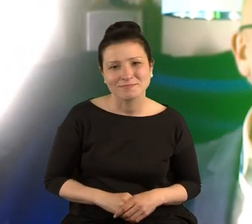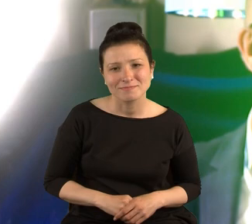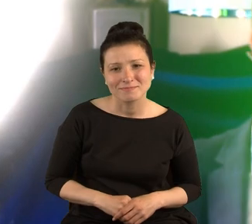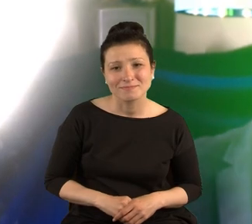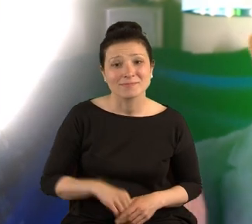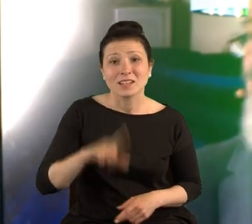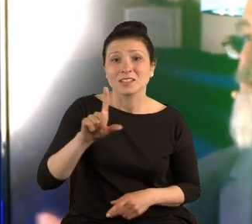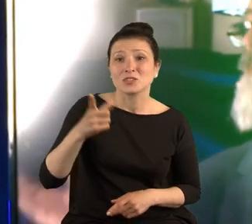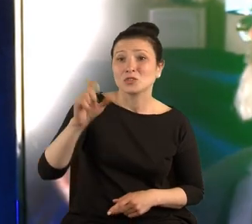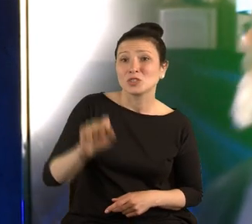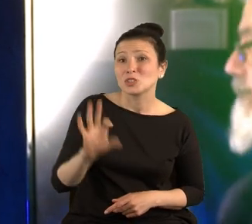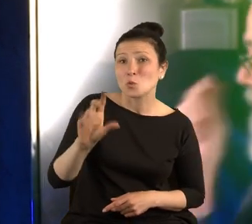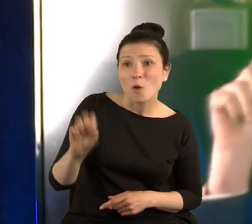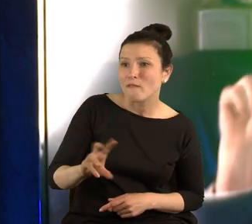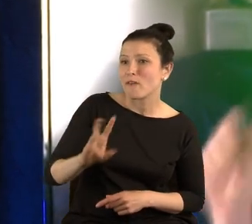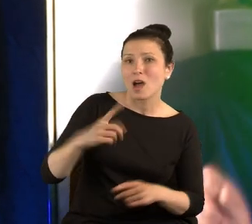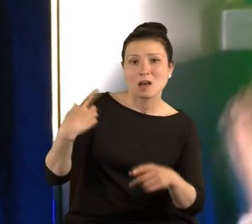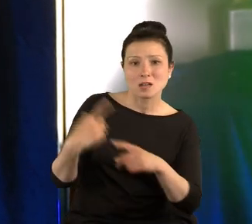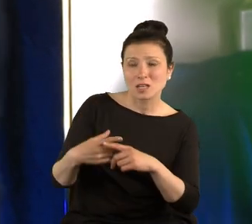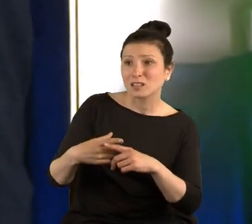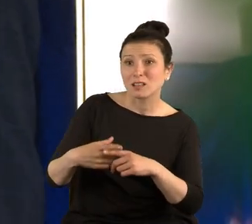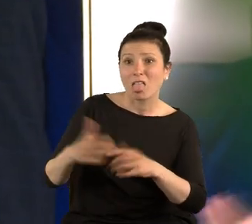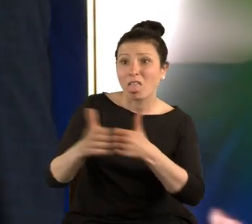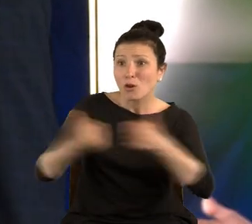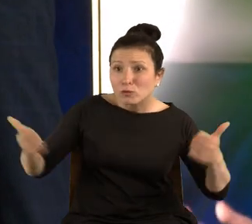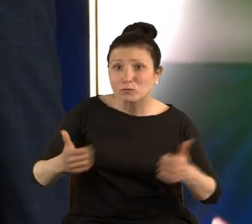Zdzisława X rozeszła się z Mietkiem.